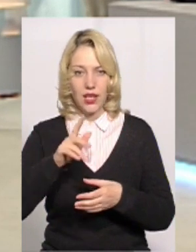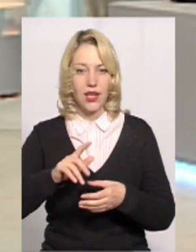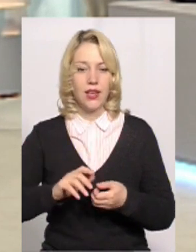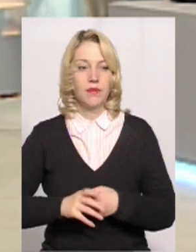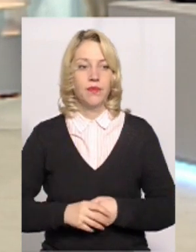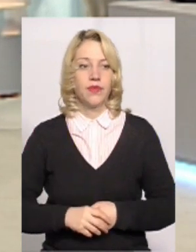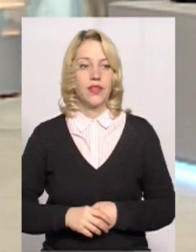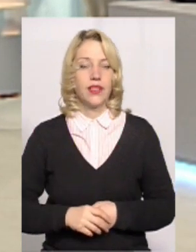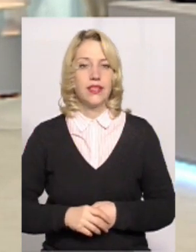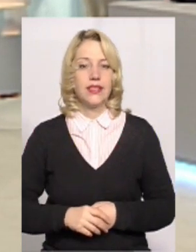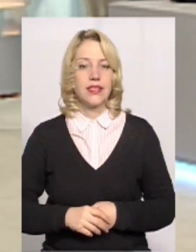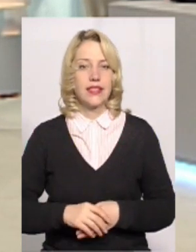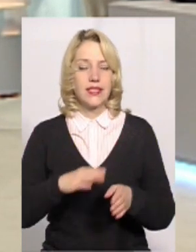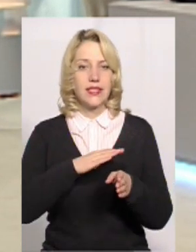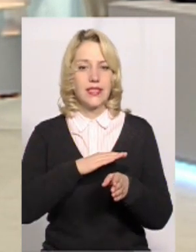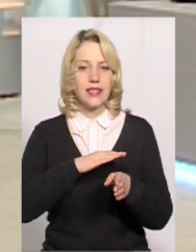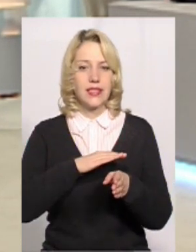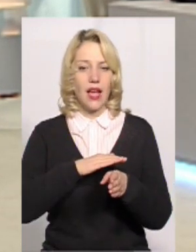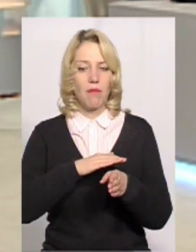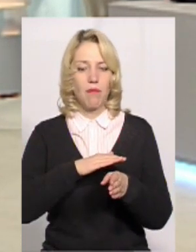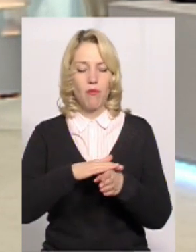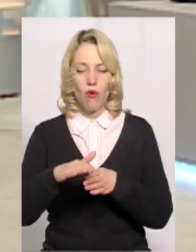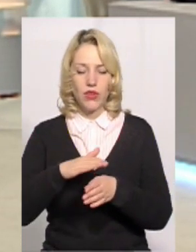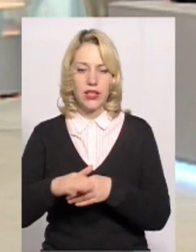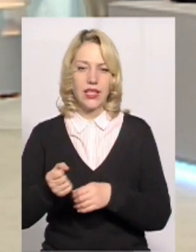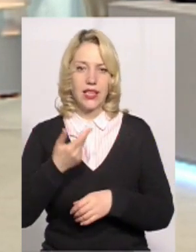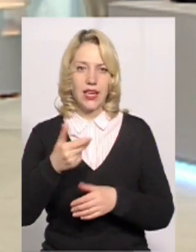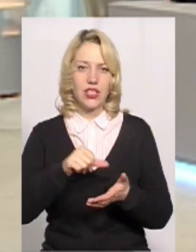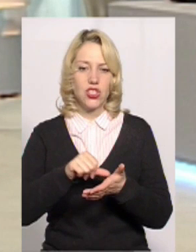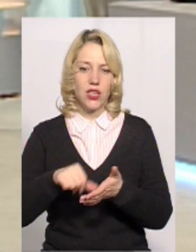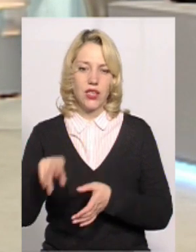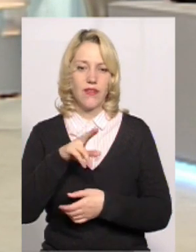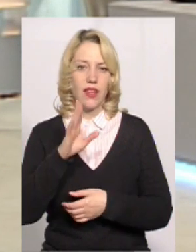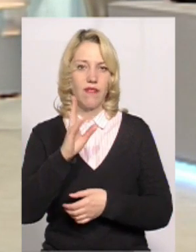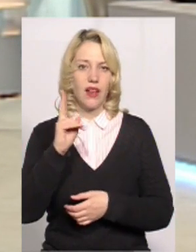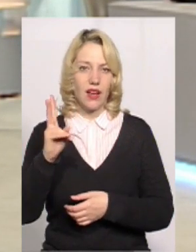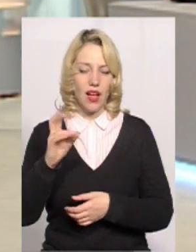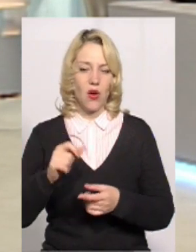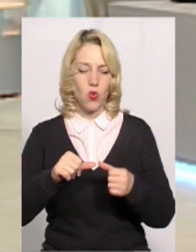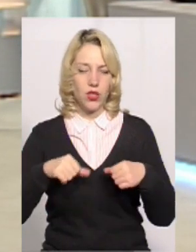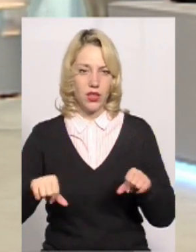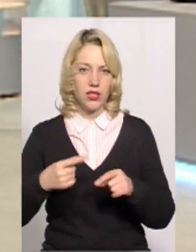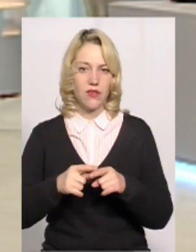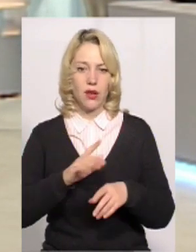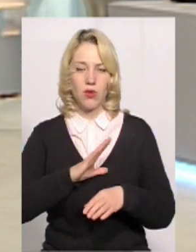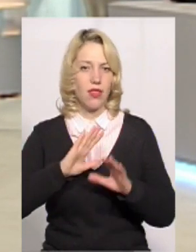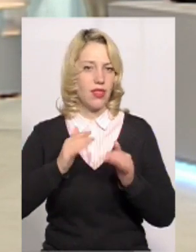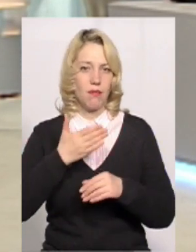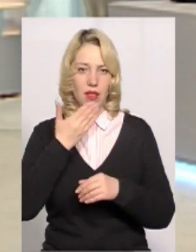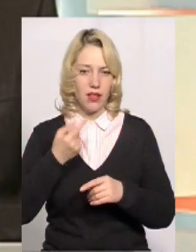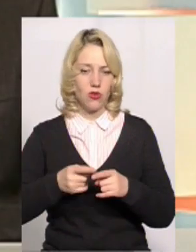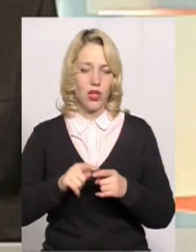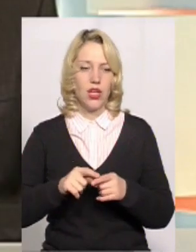кількість членів ДВК в дільницях, а вона була немаленькою, починаючи від шести і закінчуючи